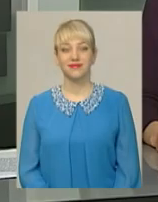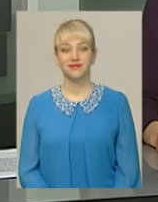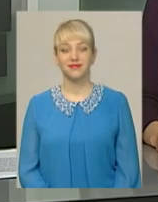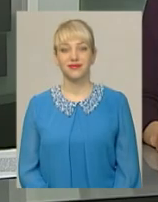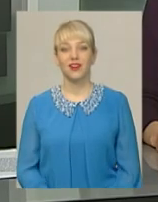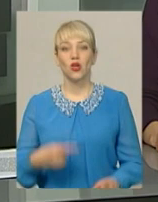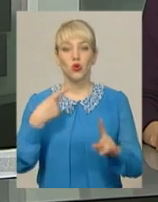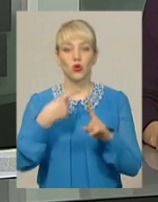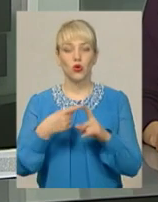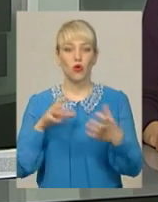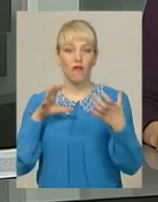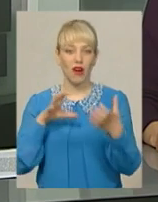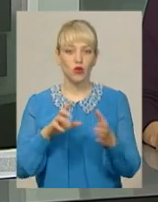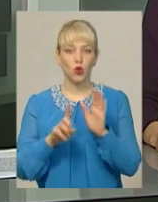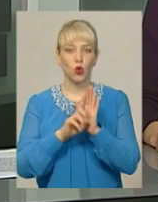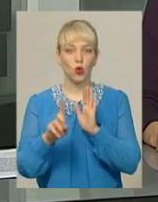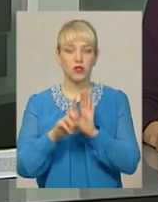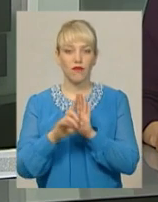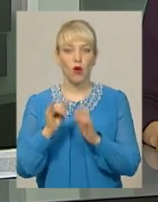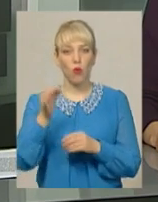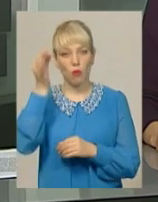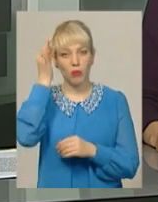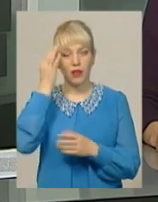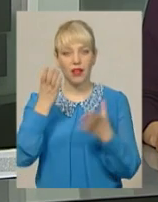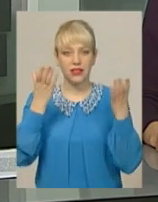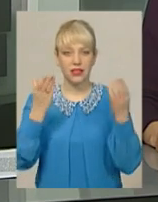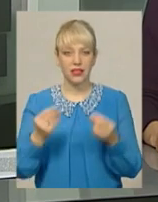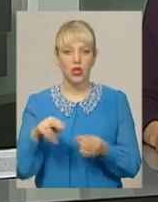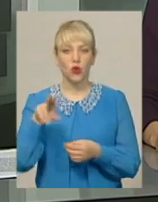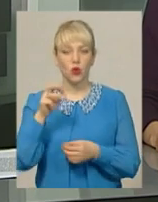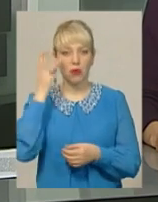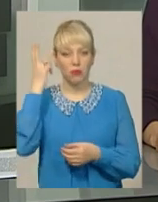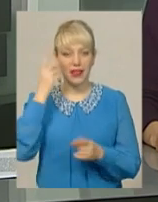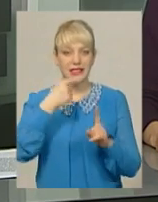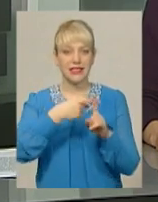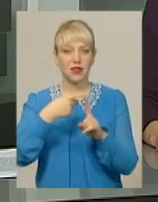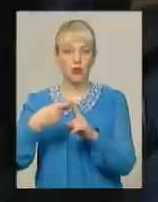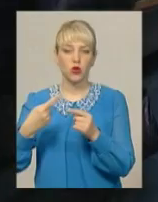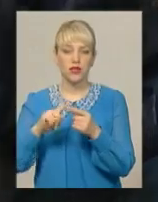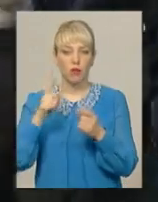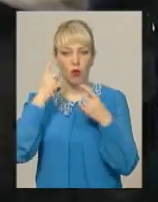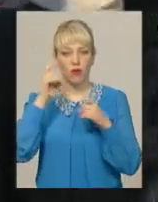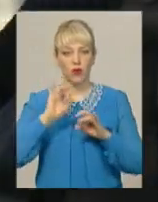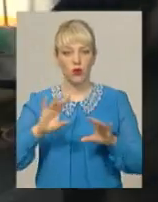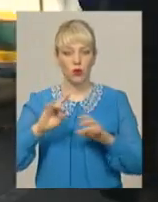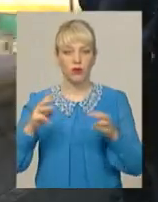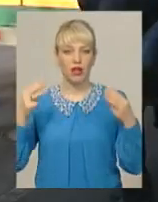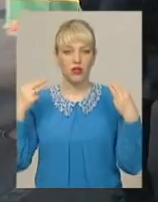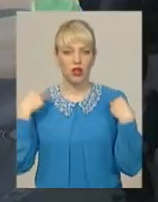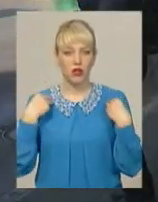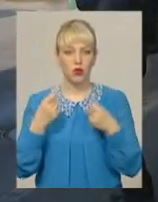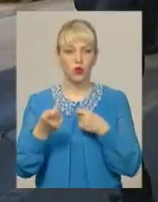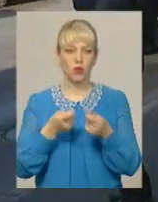Додаткові автобуси курсуватимуть у поминальні дні до Хмельницьких кладовищ. Про це повідомив виконуючий обов'язки начальника управління